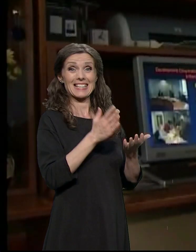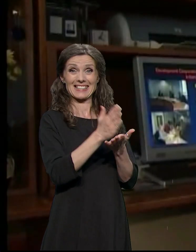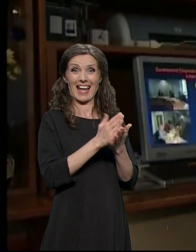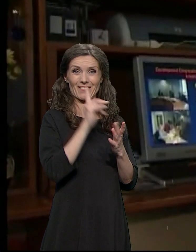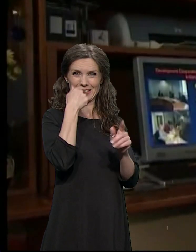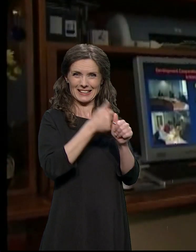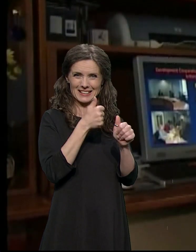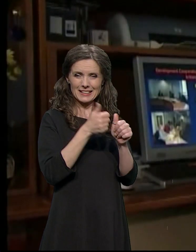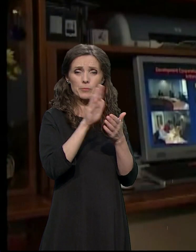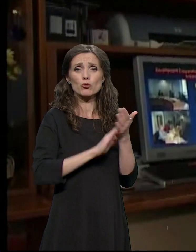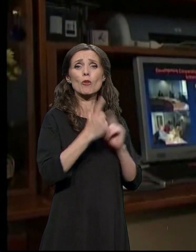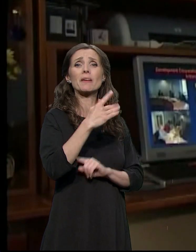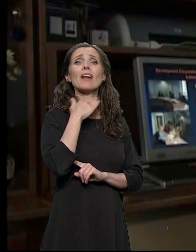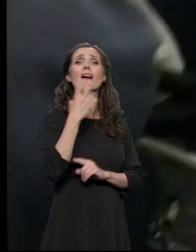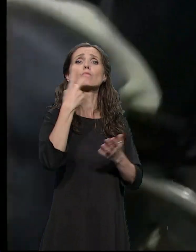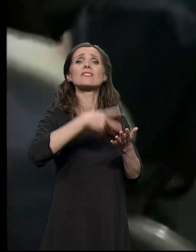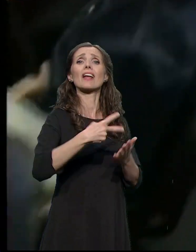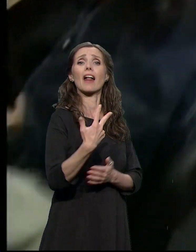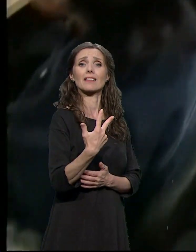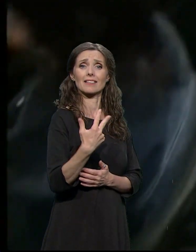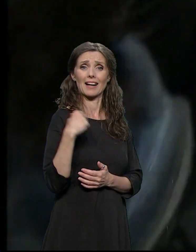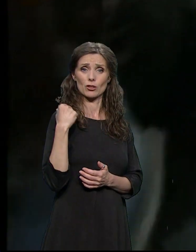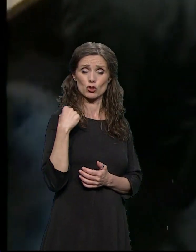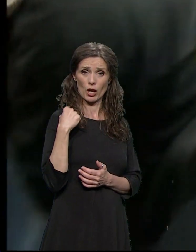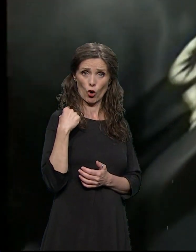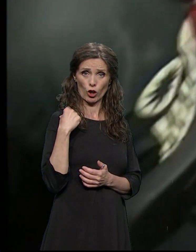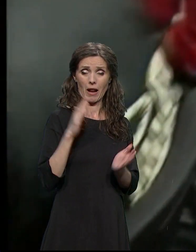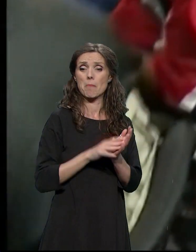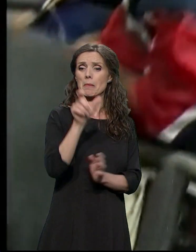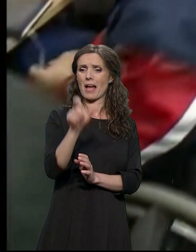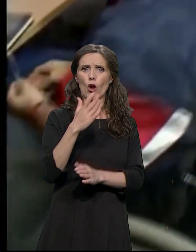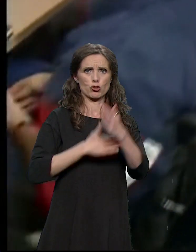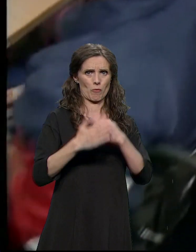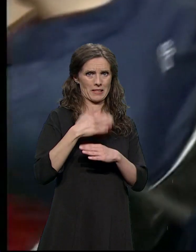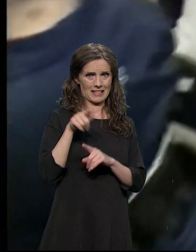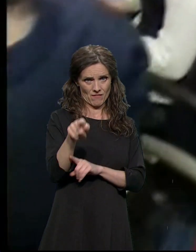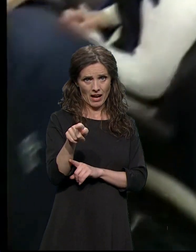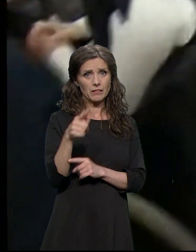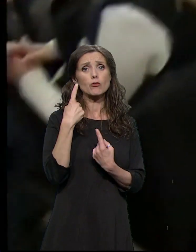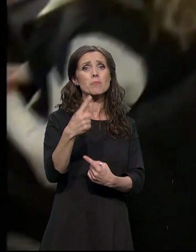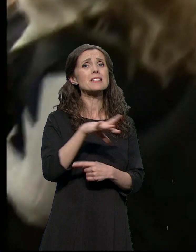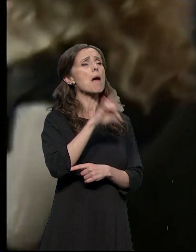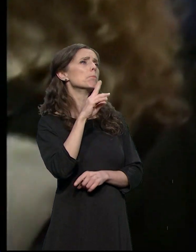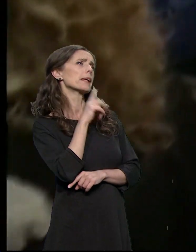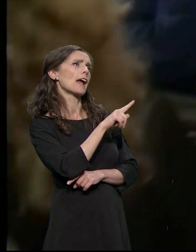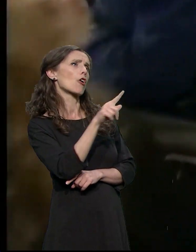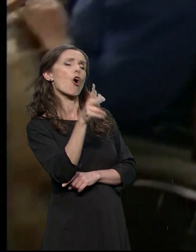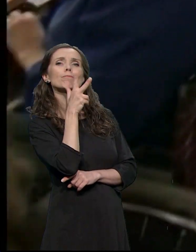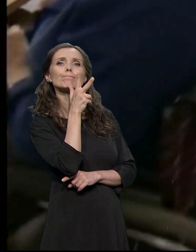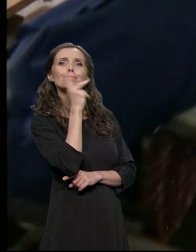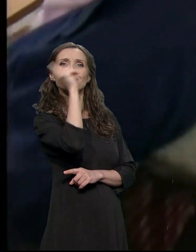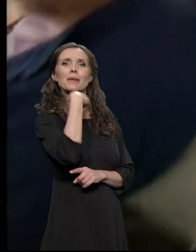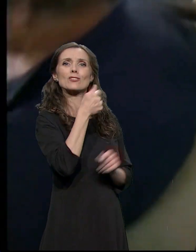2003. godine. Korisnik sam odabira svog personalnog asistenta,